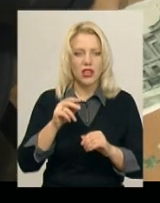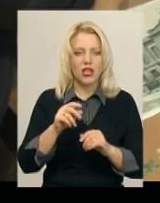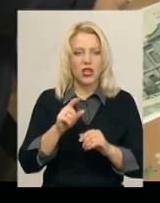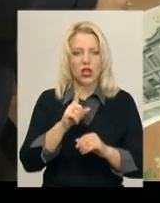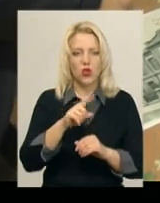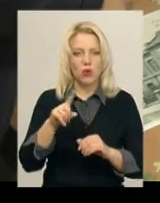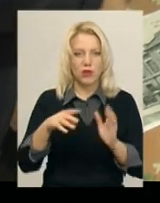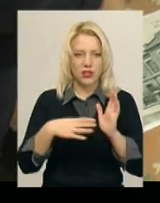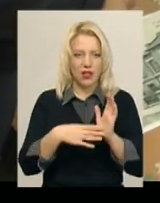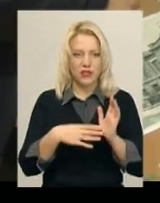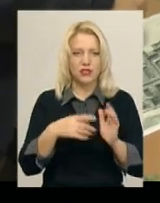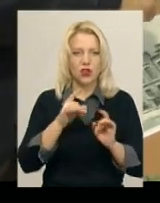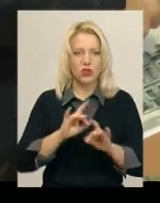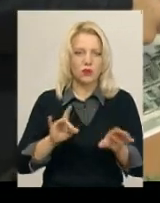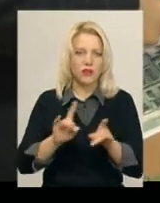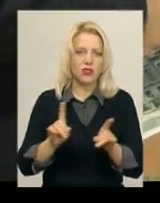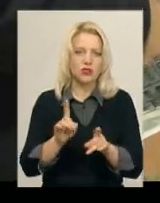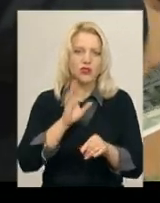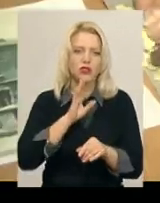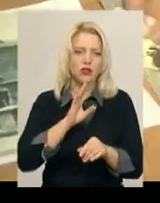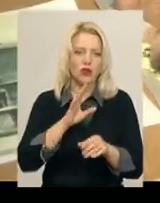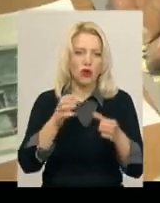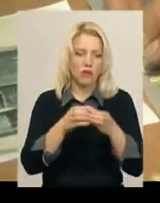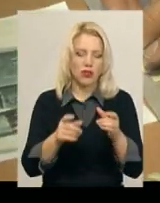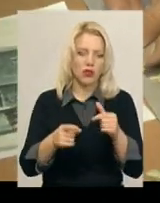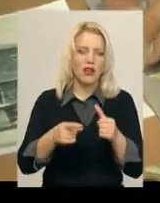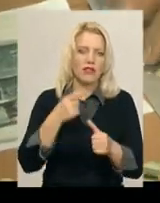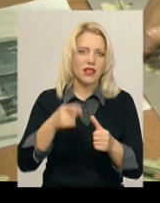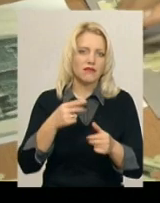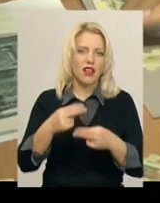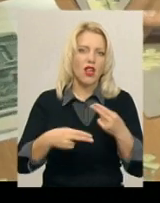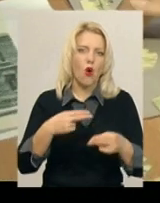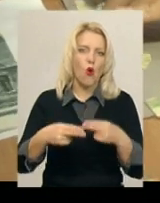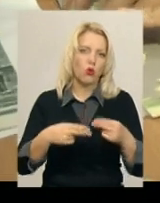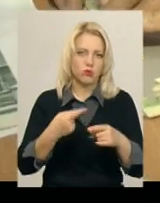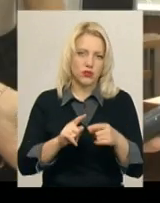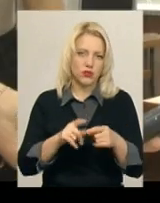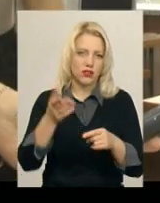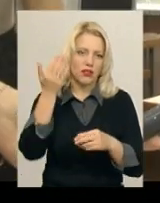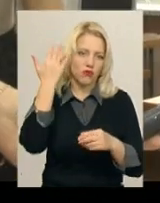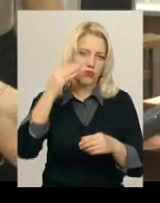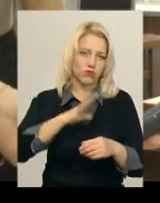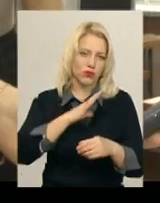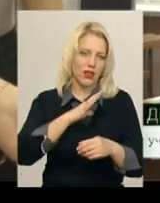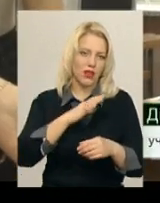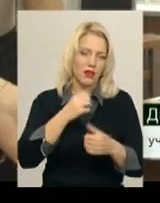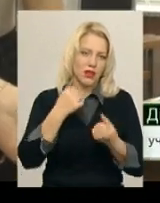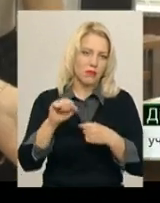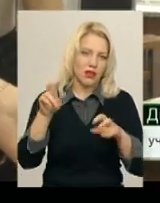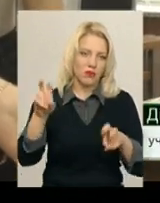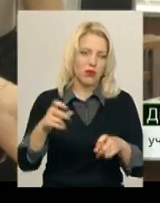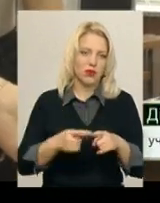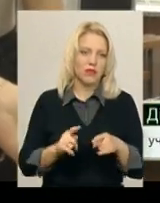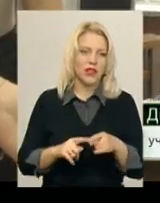номер 9 Діана Андрушчук розповідає, що команду назвали «Голубці», бо колись вона принесла їм перемогу. Таку назву придумала команда